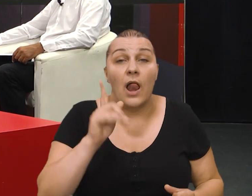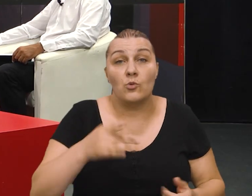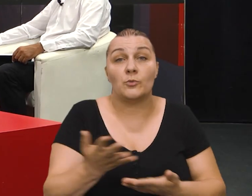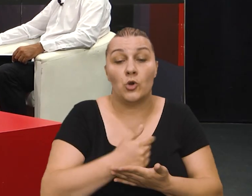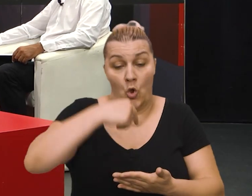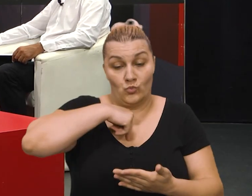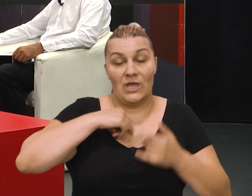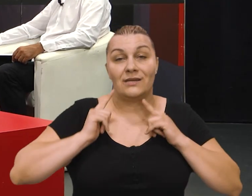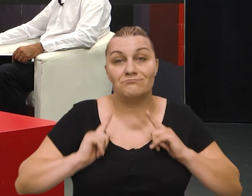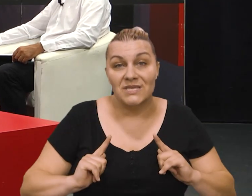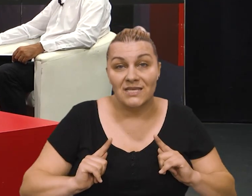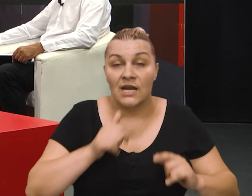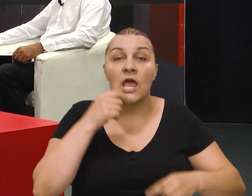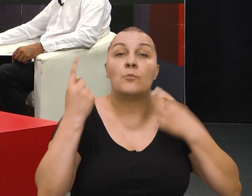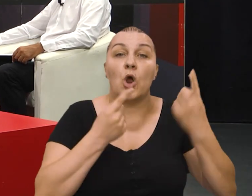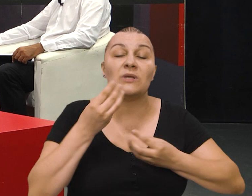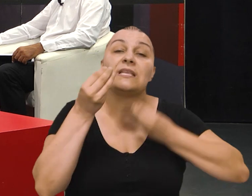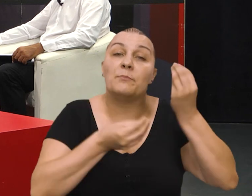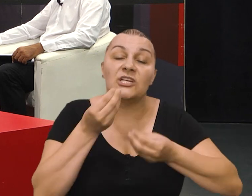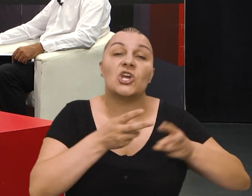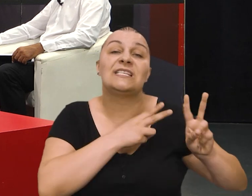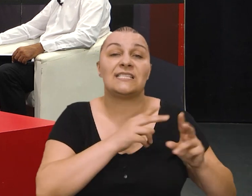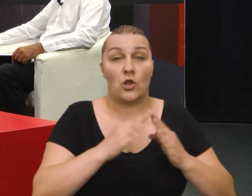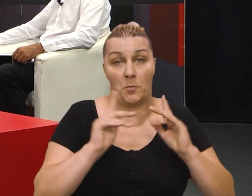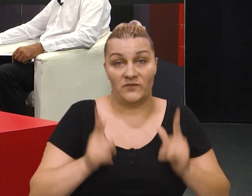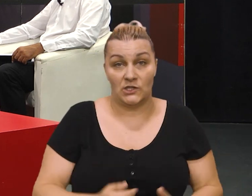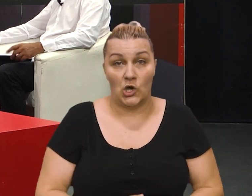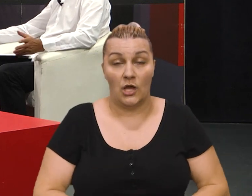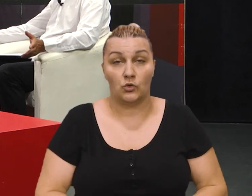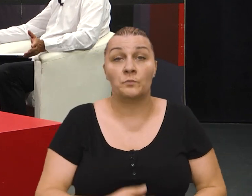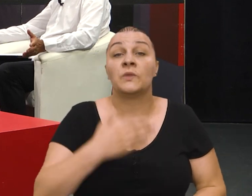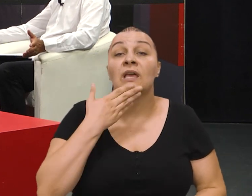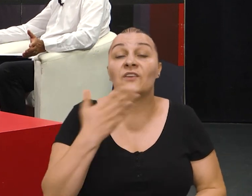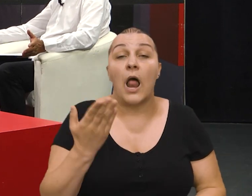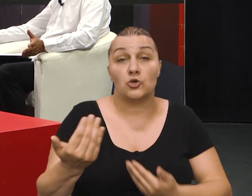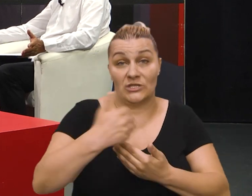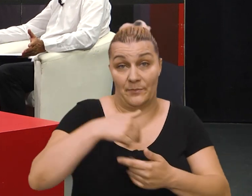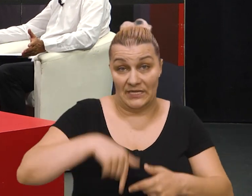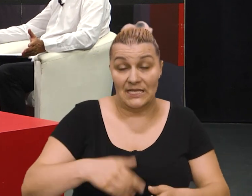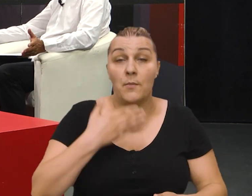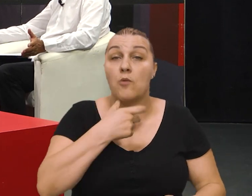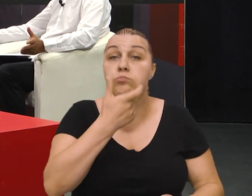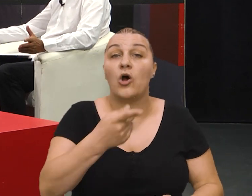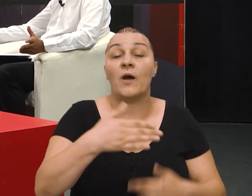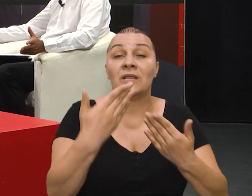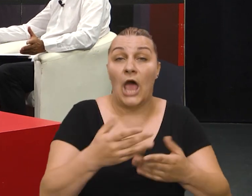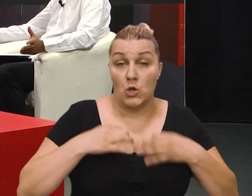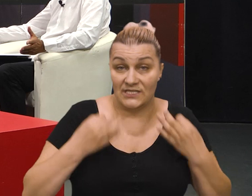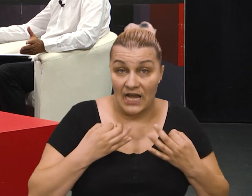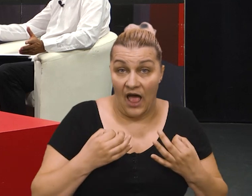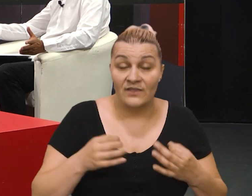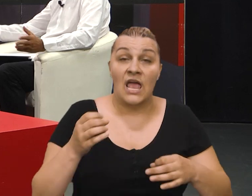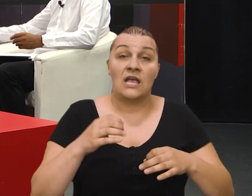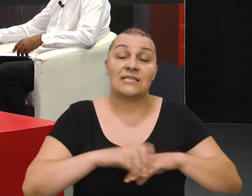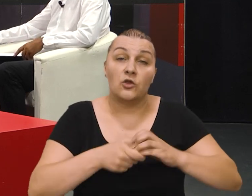samo se može postići umtarnjim mirom i promicanjem ili pričom istinu domovinsku ratu Hvala što ste bili s nama Bog vam dao zdravlje puno